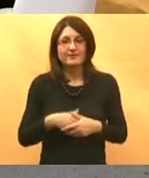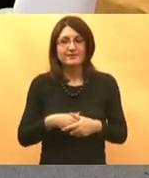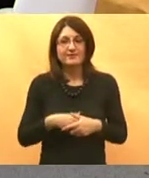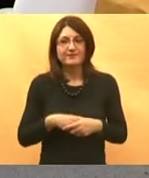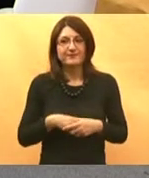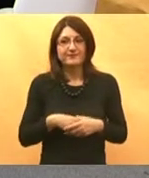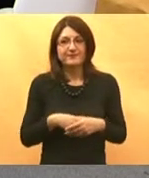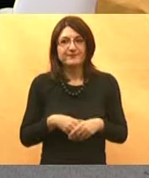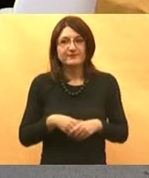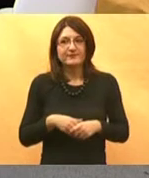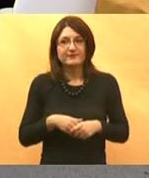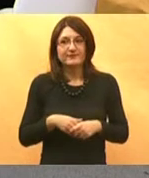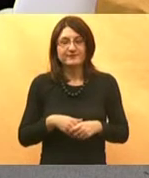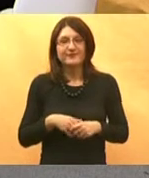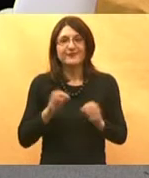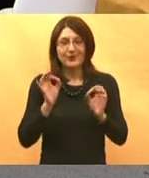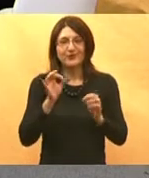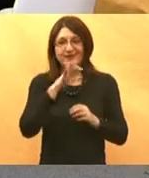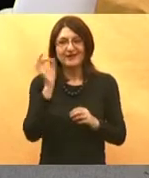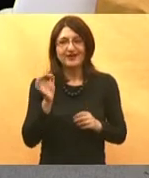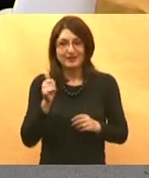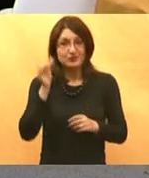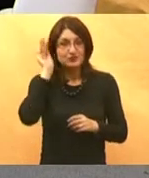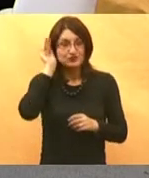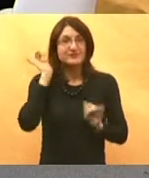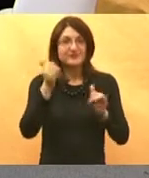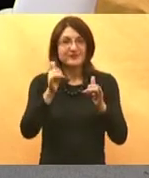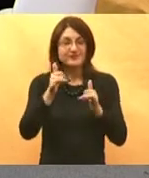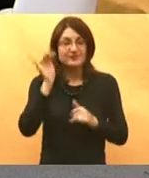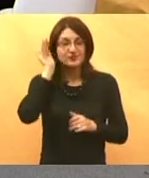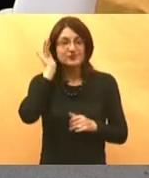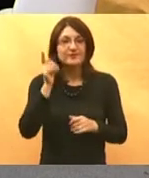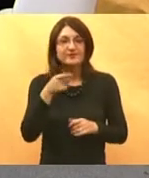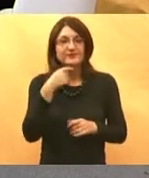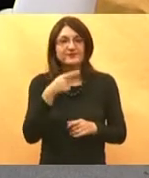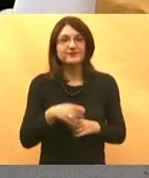Halo? Dobar dan. Čujete me? Da, da, čujemo, izvolite.